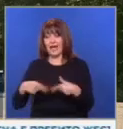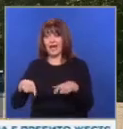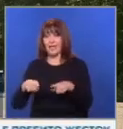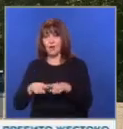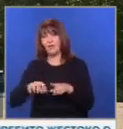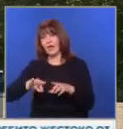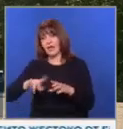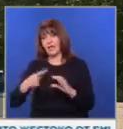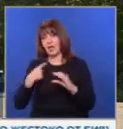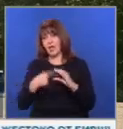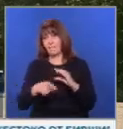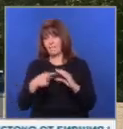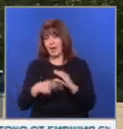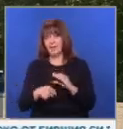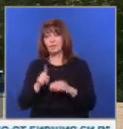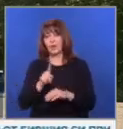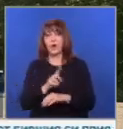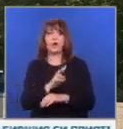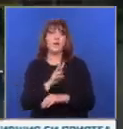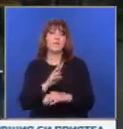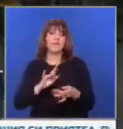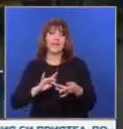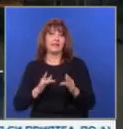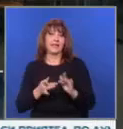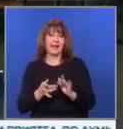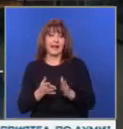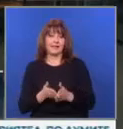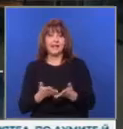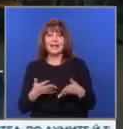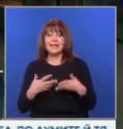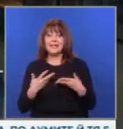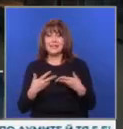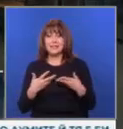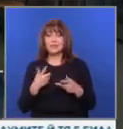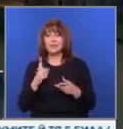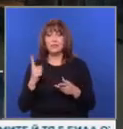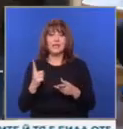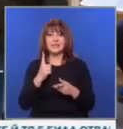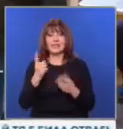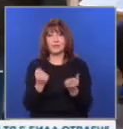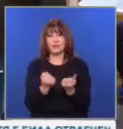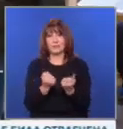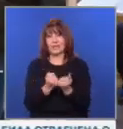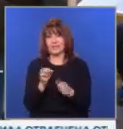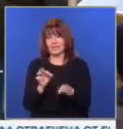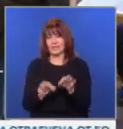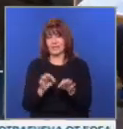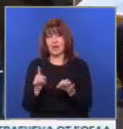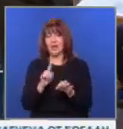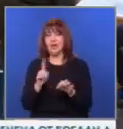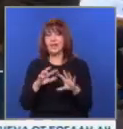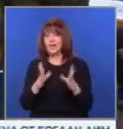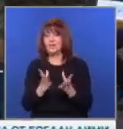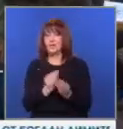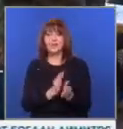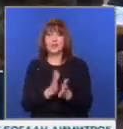чрез електронно заявление до интернет страницата на Грао. Изискването обаче въжи само за местните избори и не всички хора